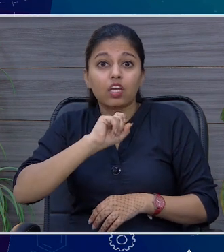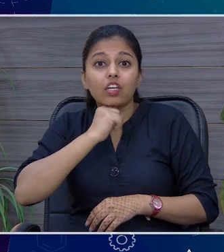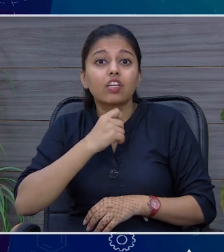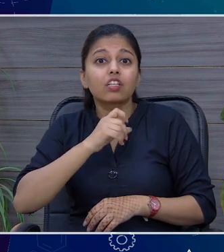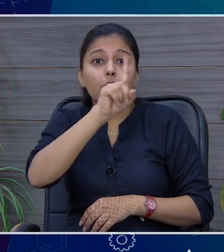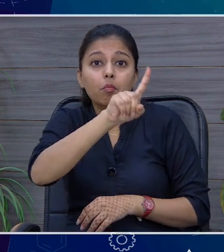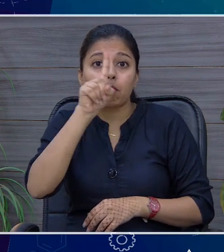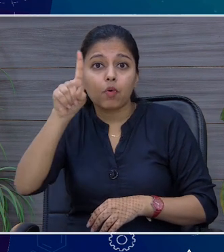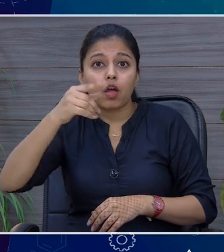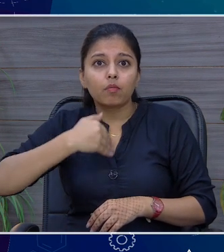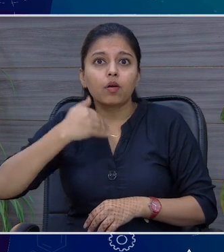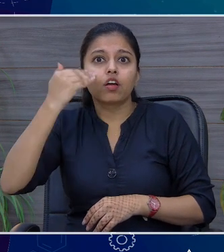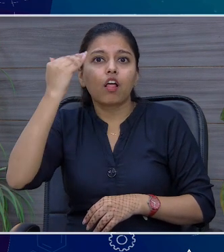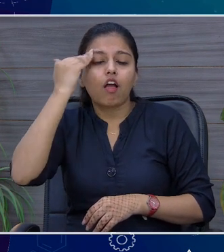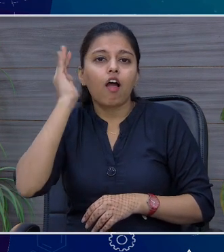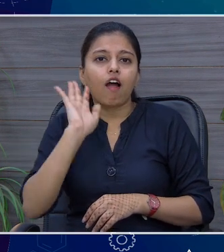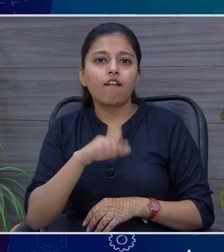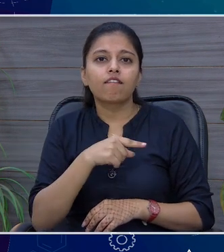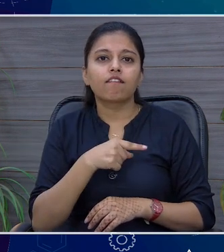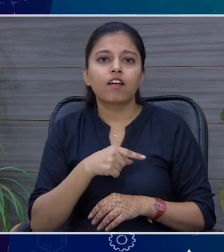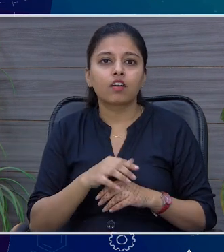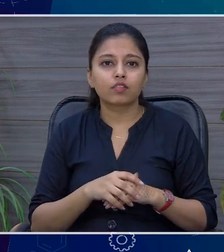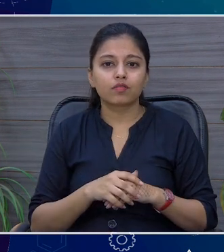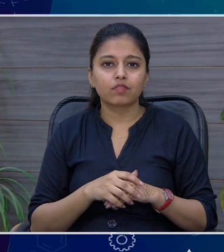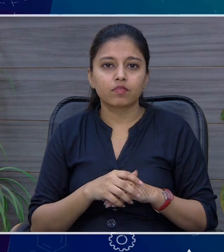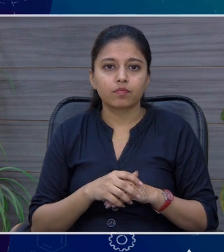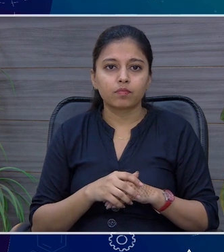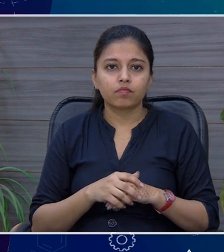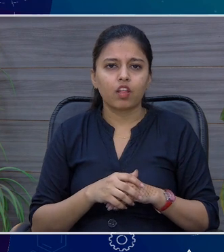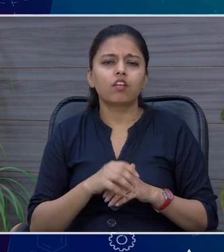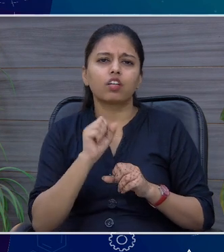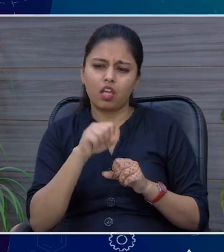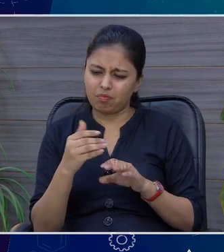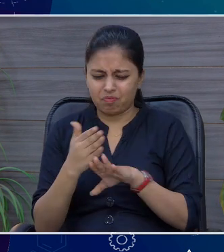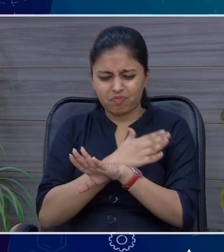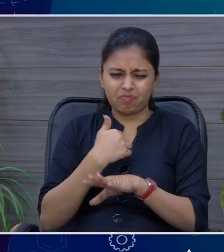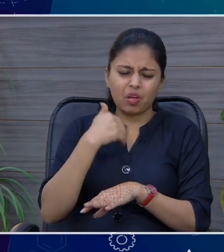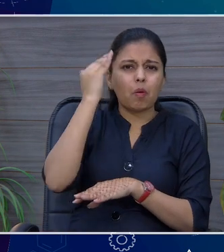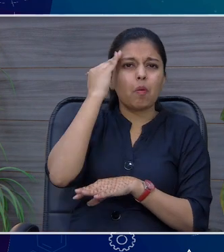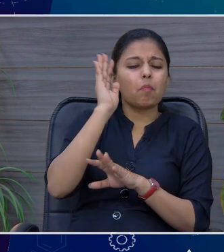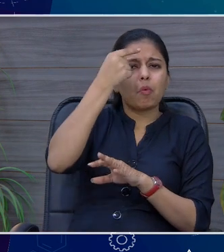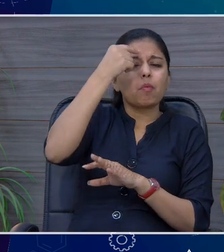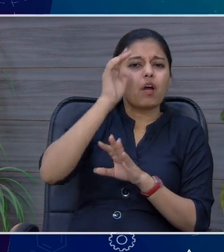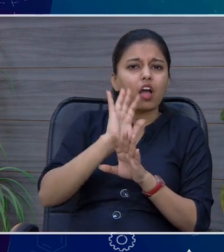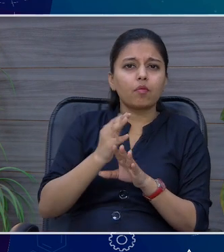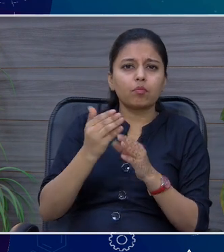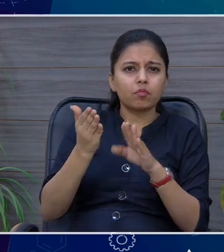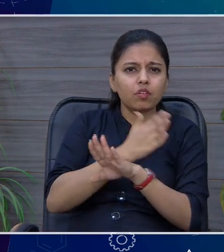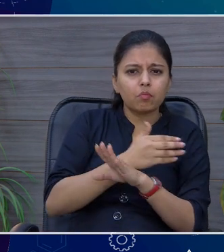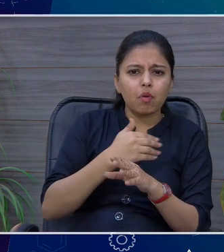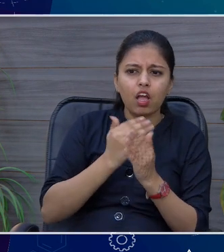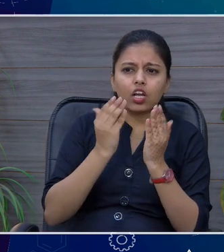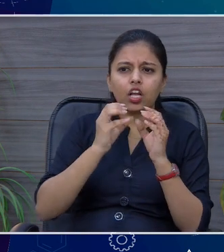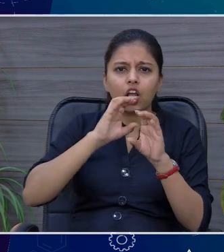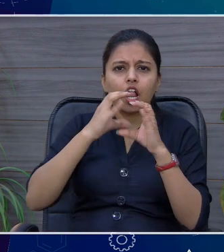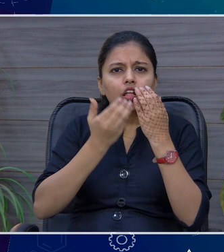problem थी, actually वो dyslexia है, ठीक है, हाला कि ऐसा मेरे साथ भी है, जब मैं क्लास में था, तो मैं ठीक से